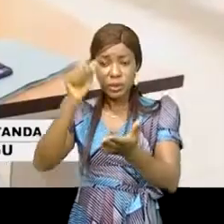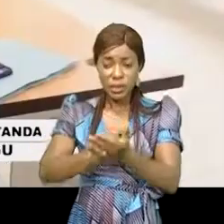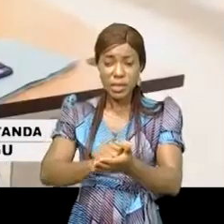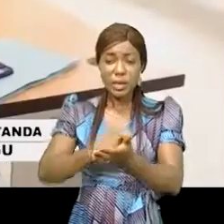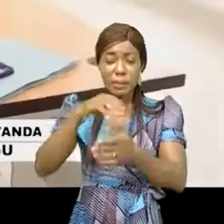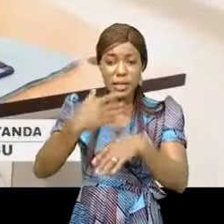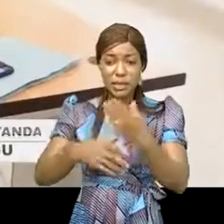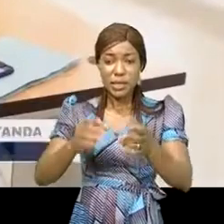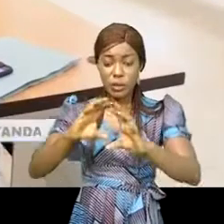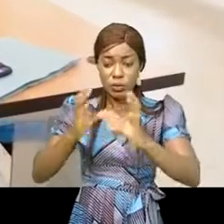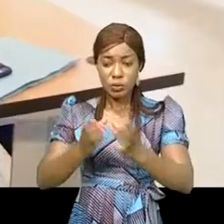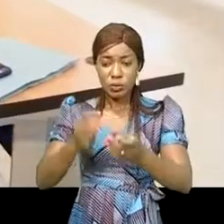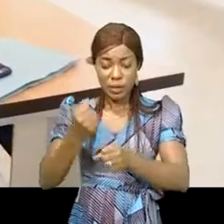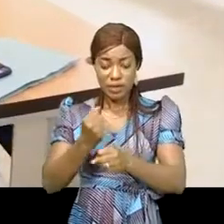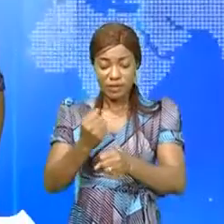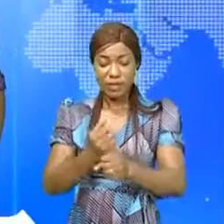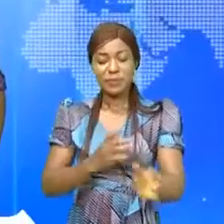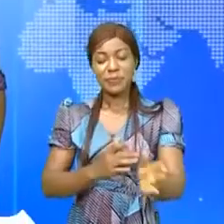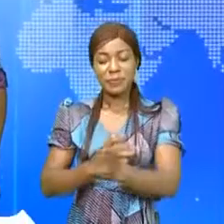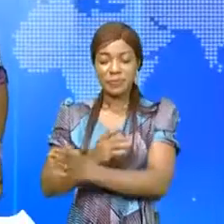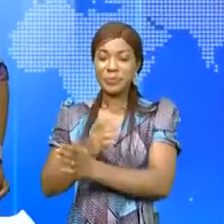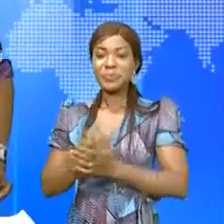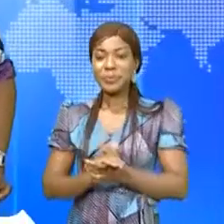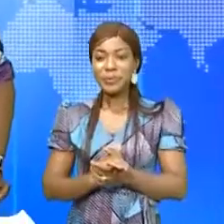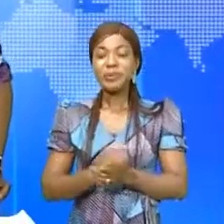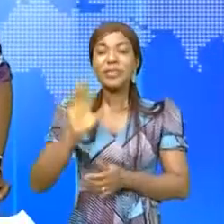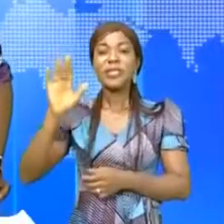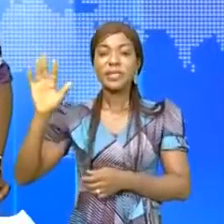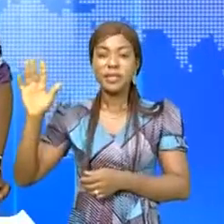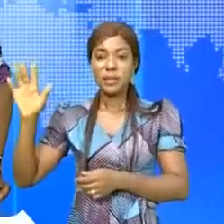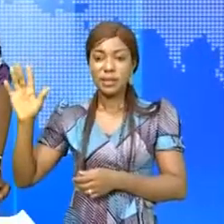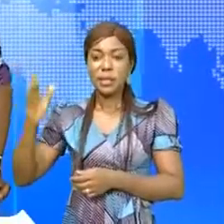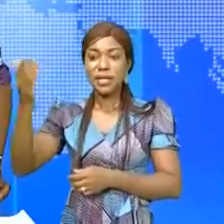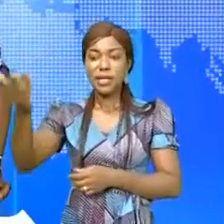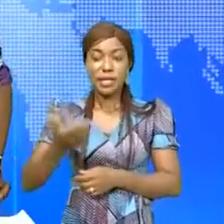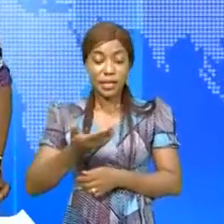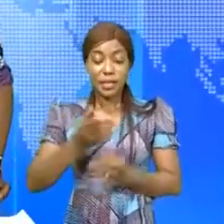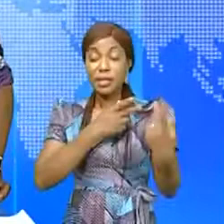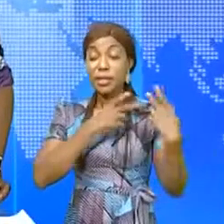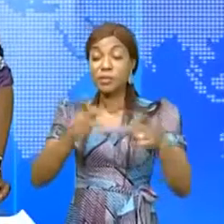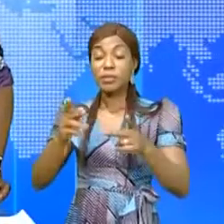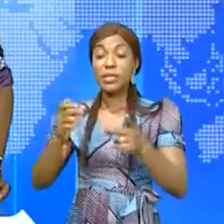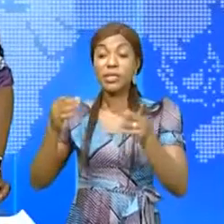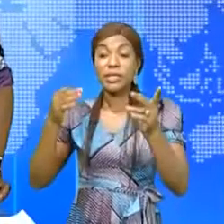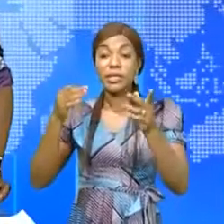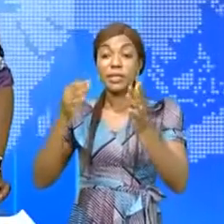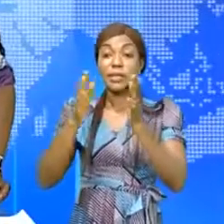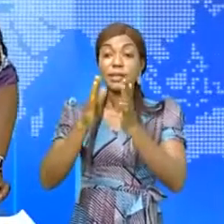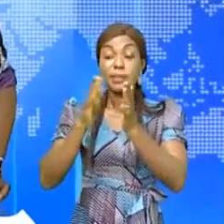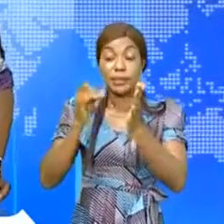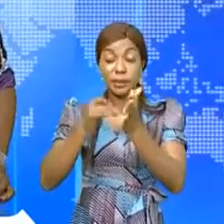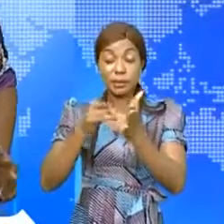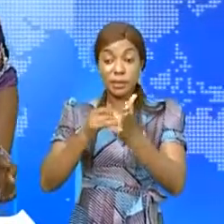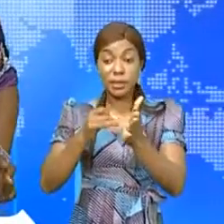constitué cette commission de travail. Kinshasa a accueilli depuis dimanche 13 juin dernier plus de 50